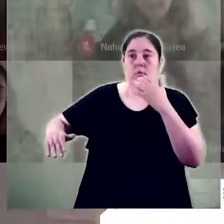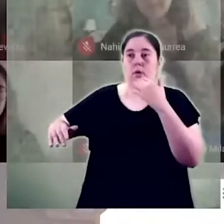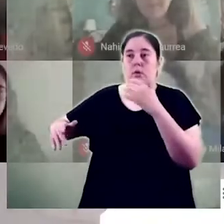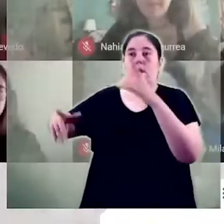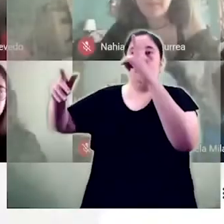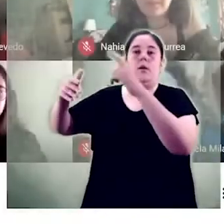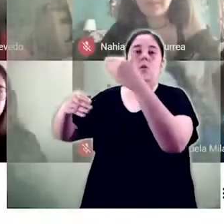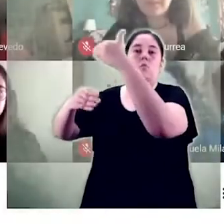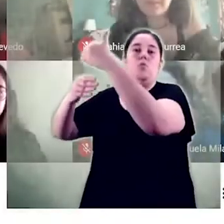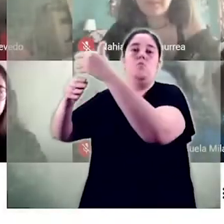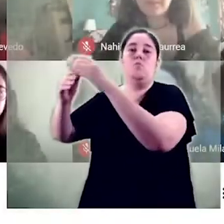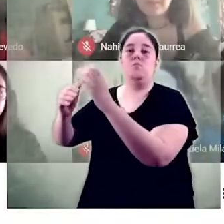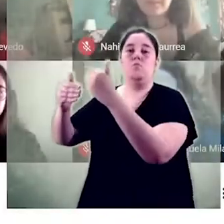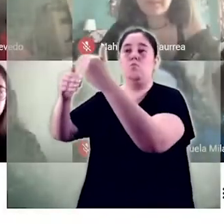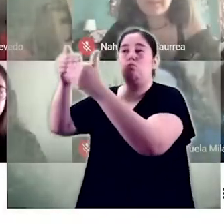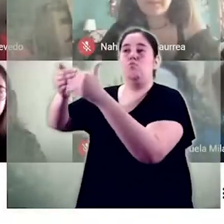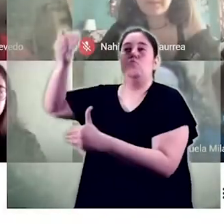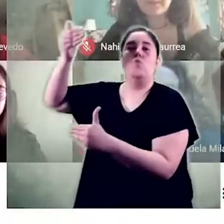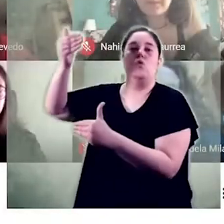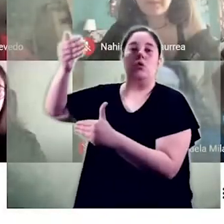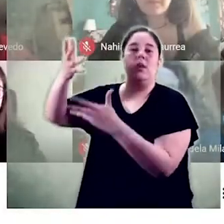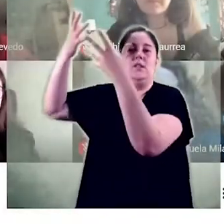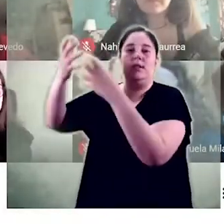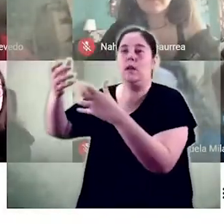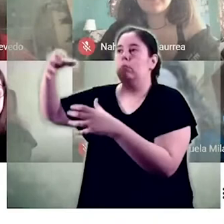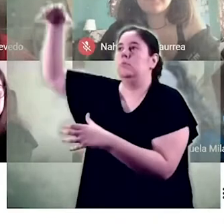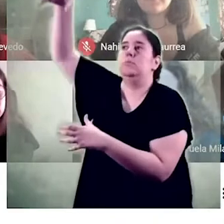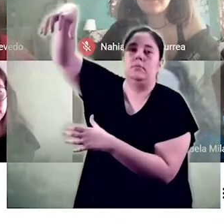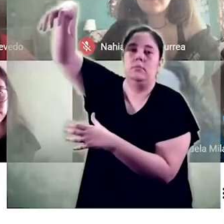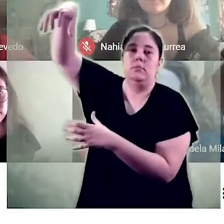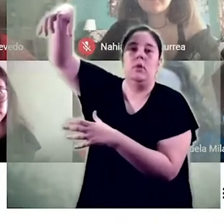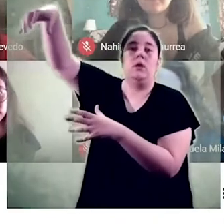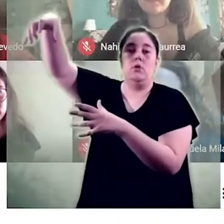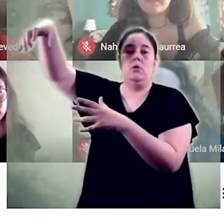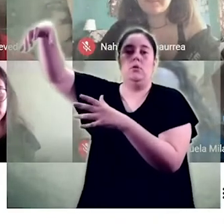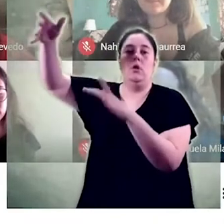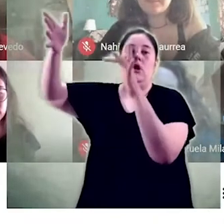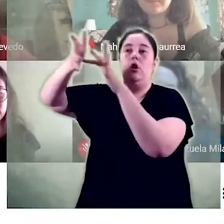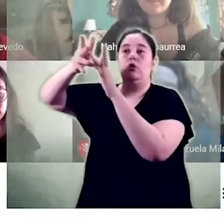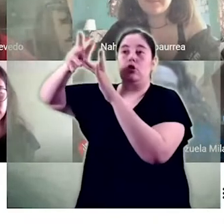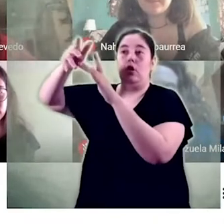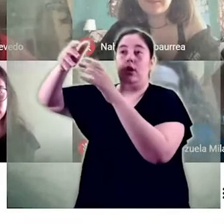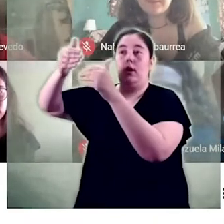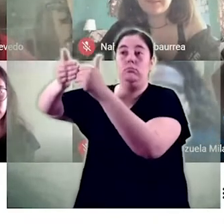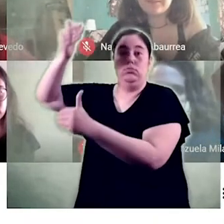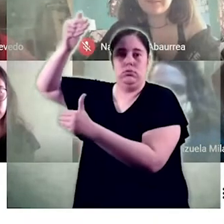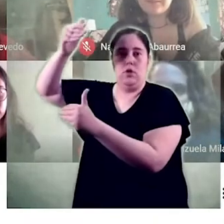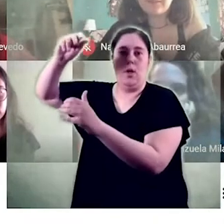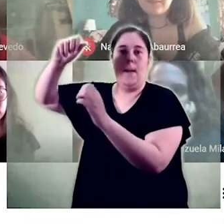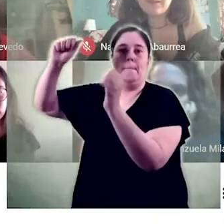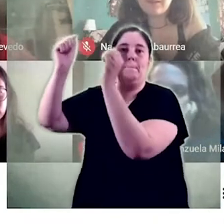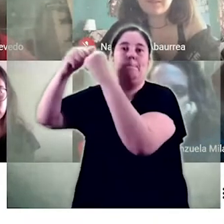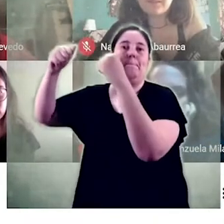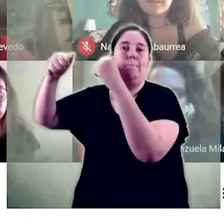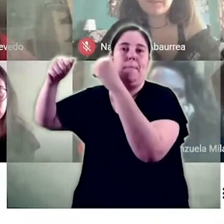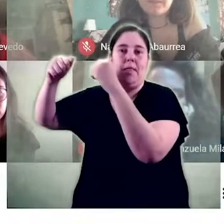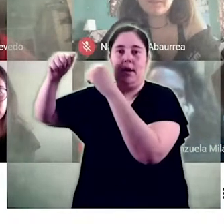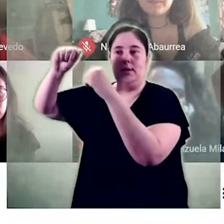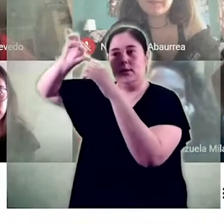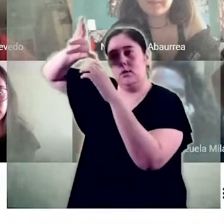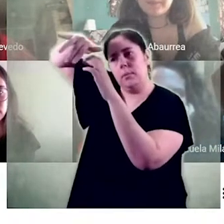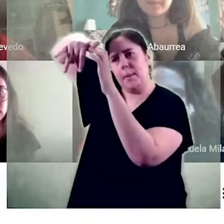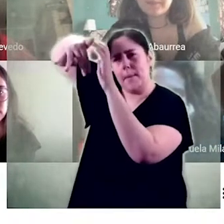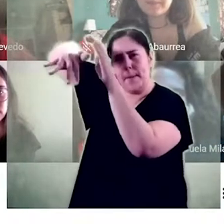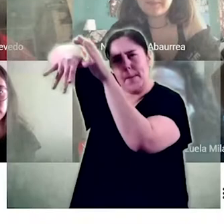sort dalt d'un mur sec la planta aconsegueix sobreviure forgant per les llibanyes i juntures de les pedres